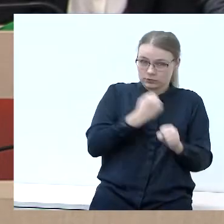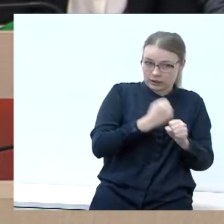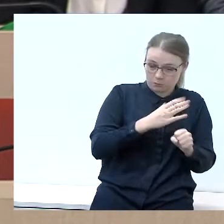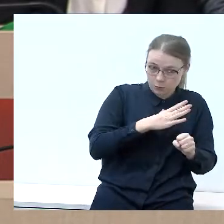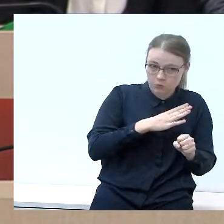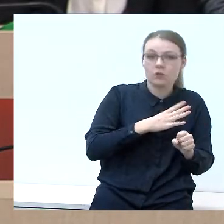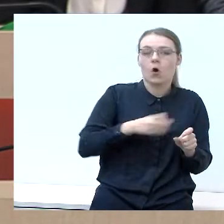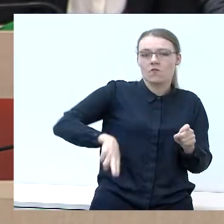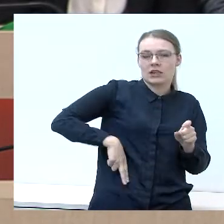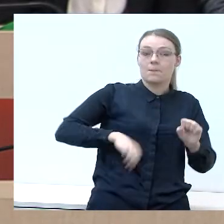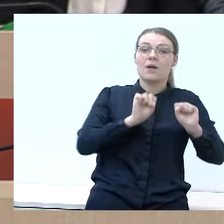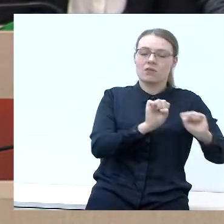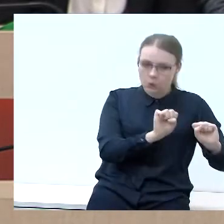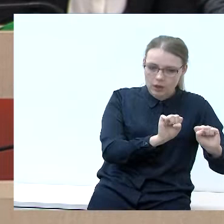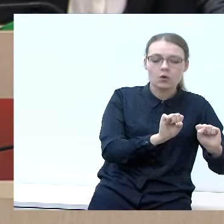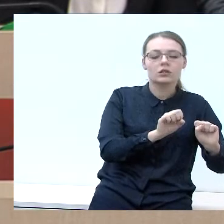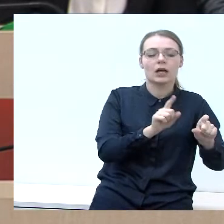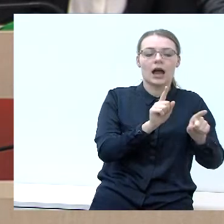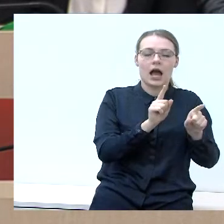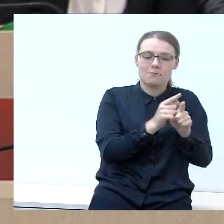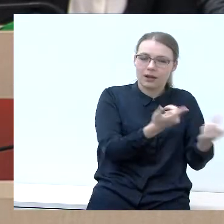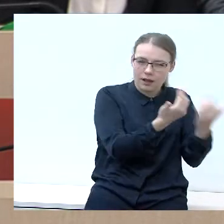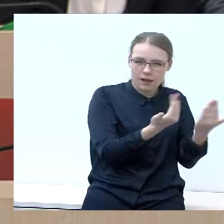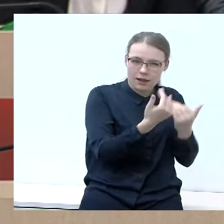kitose pareigose, jų nepritraukite į kalvaryje?